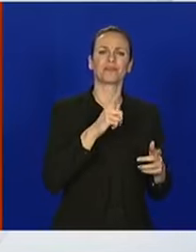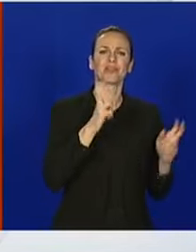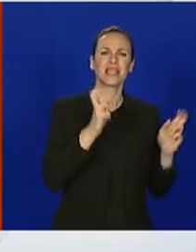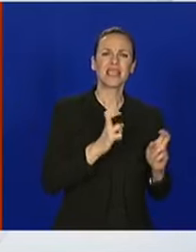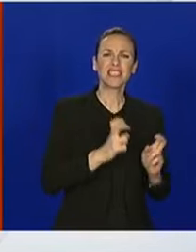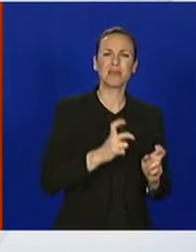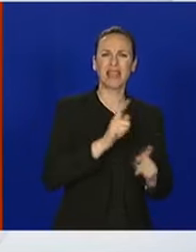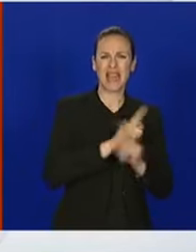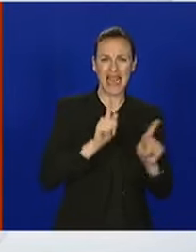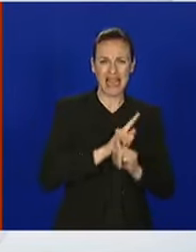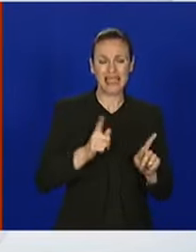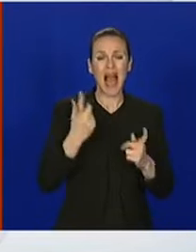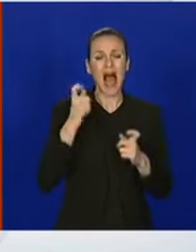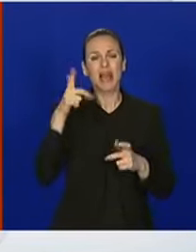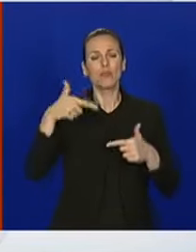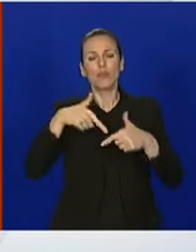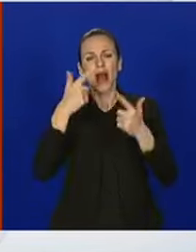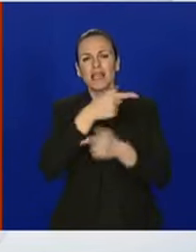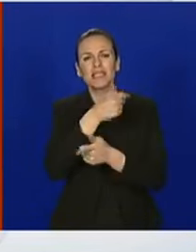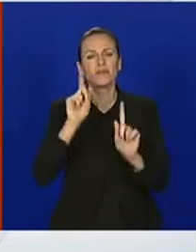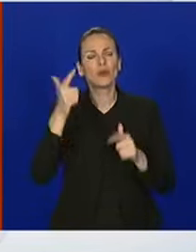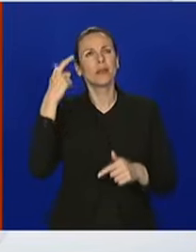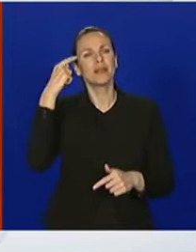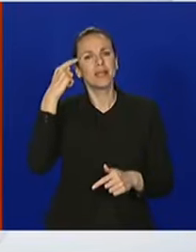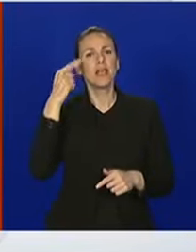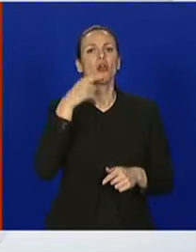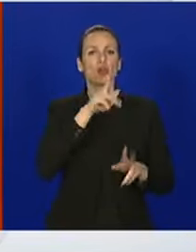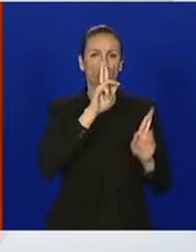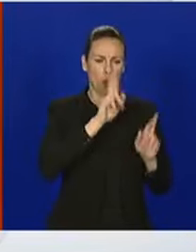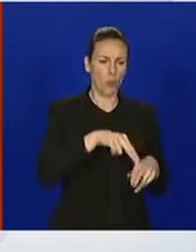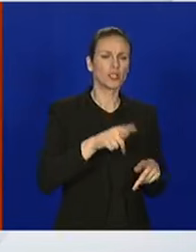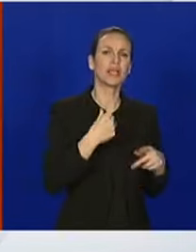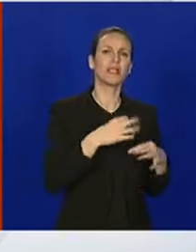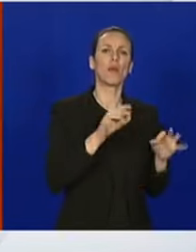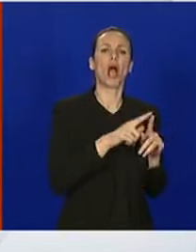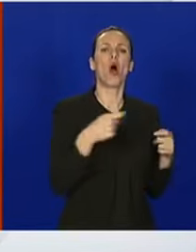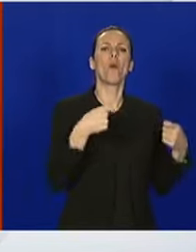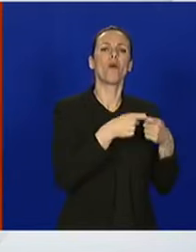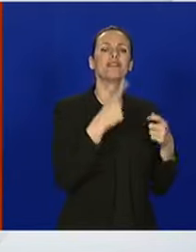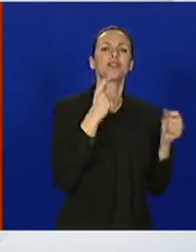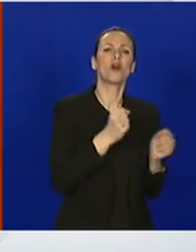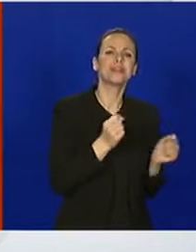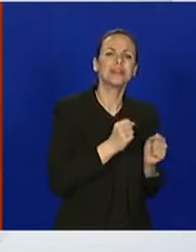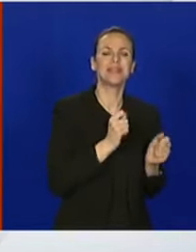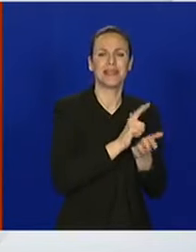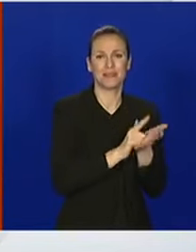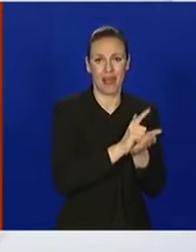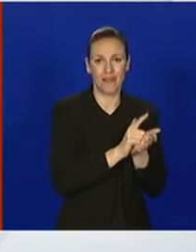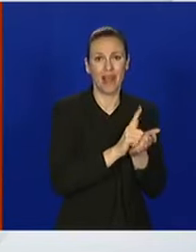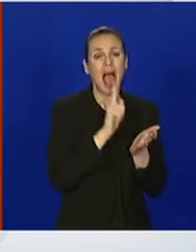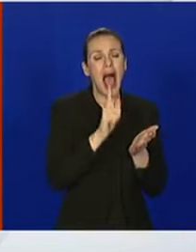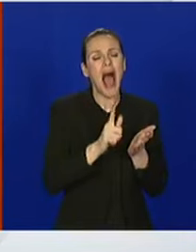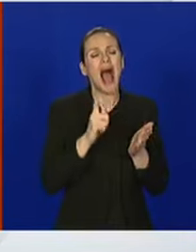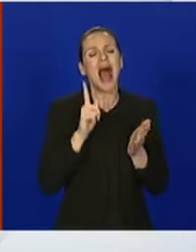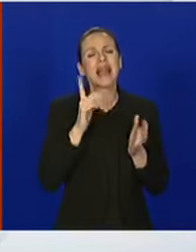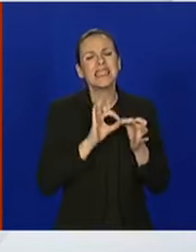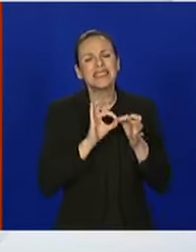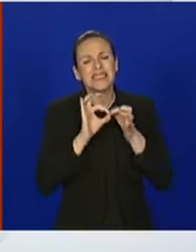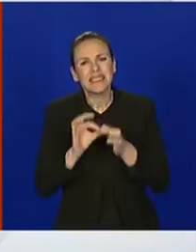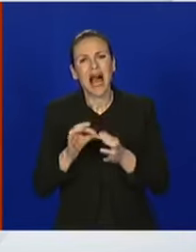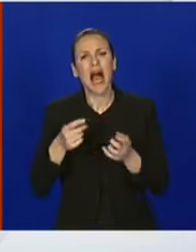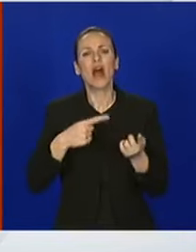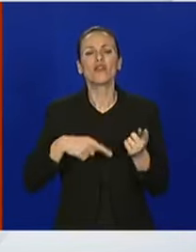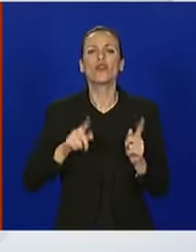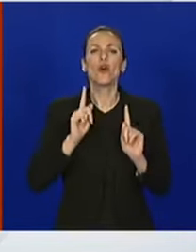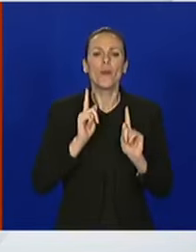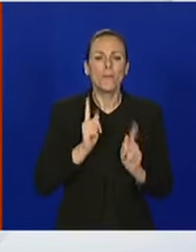ove kapične bolesti mogu biti i sezonske bolesti, i da moramo biti cijelo vrijeme na neki način, ne u